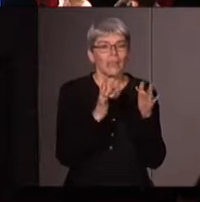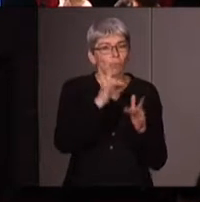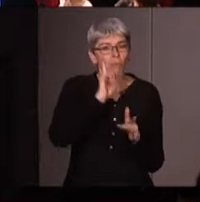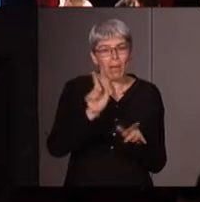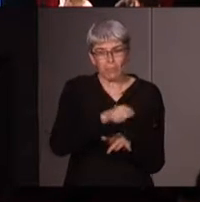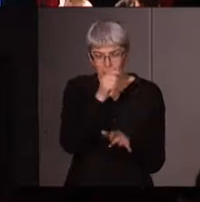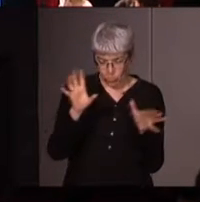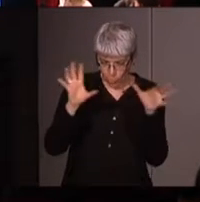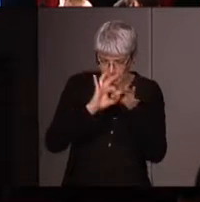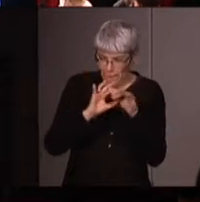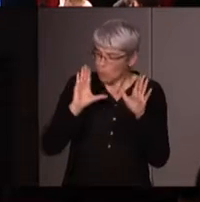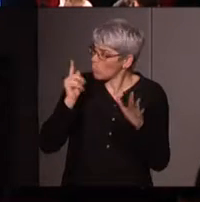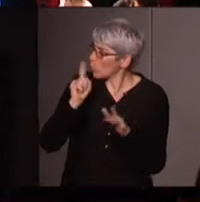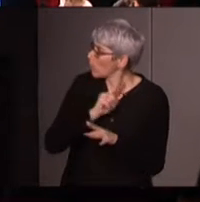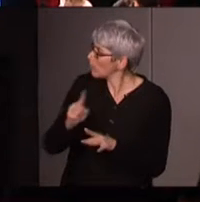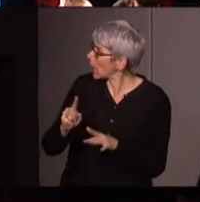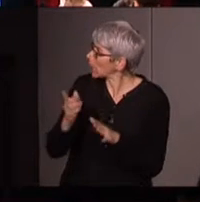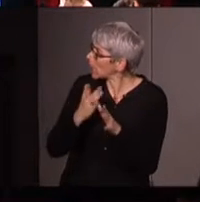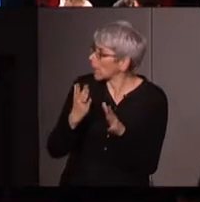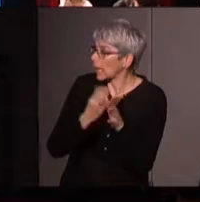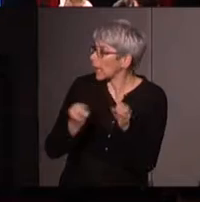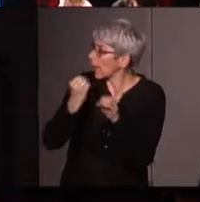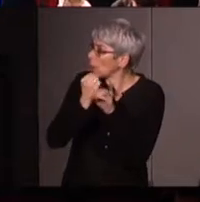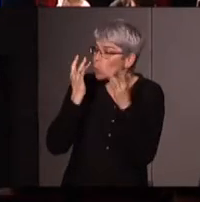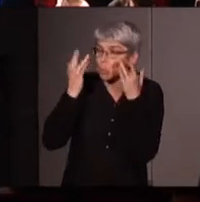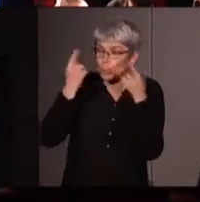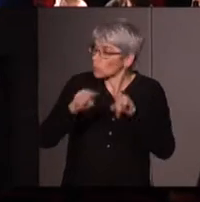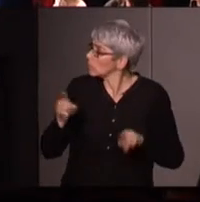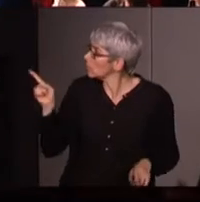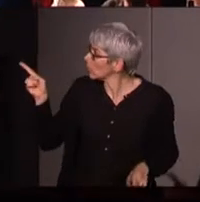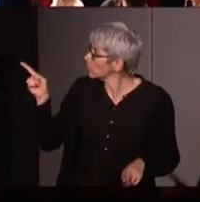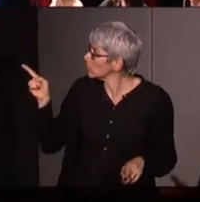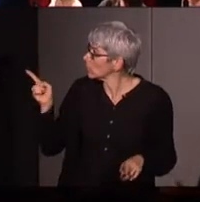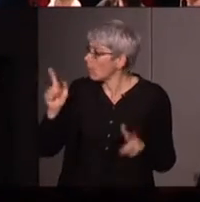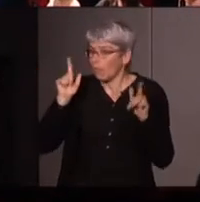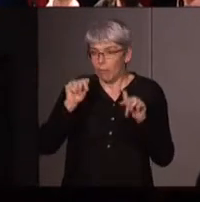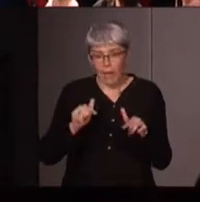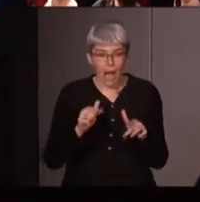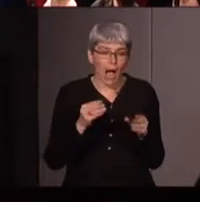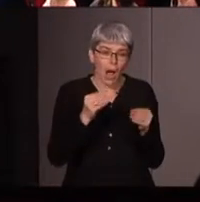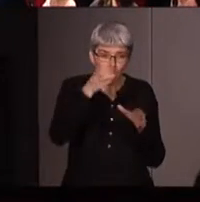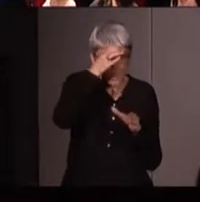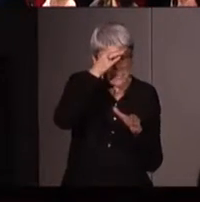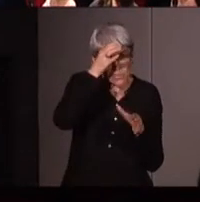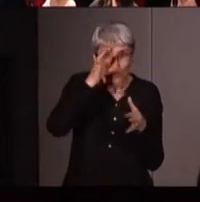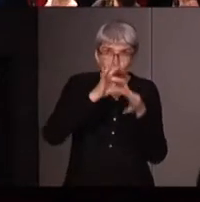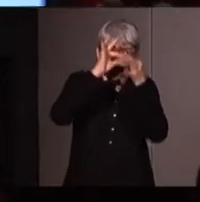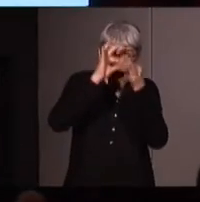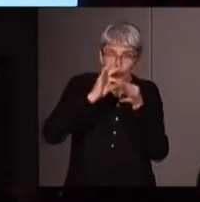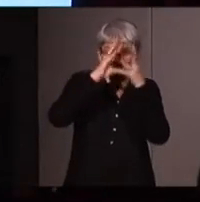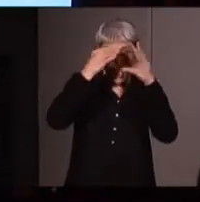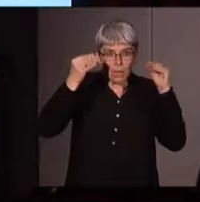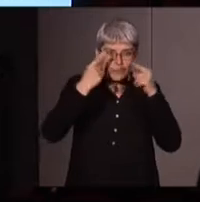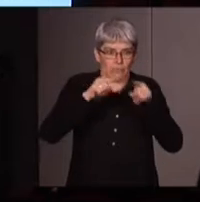pour créer une culture et une politique différentes qui intégreraient des formes de connaissances intuitives, spirituelles et